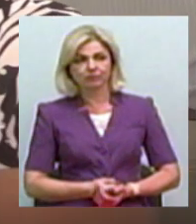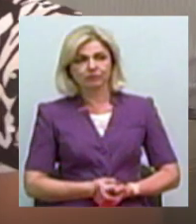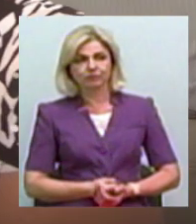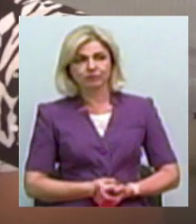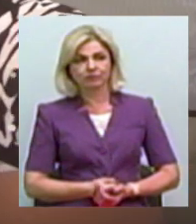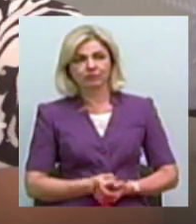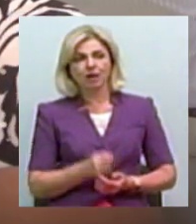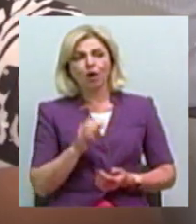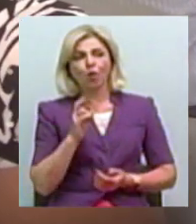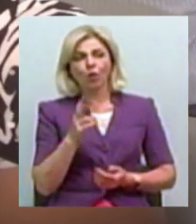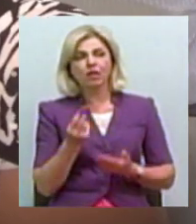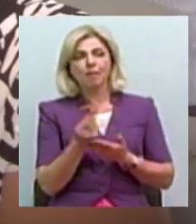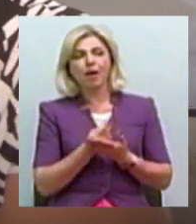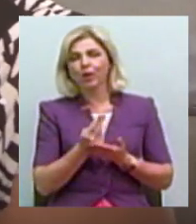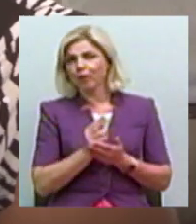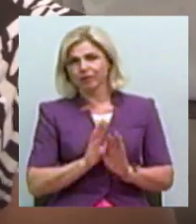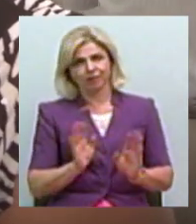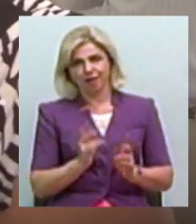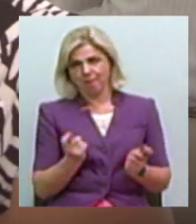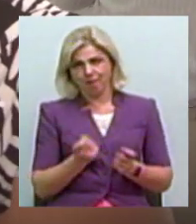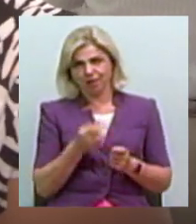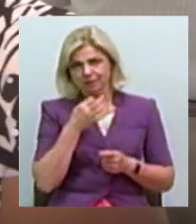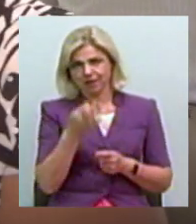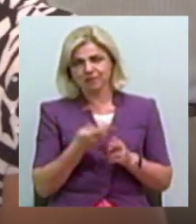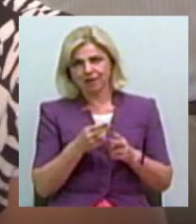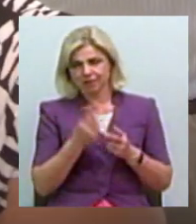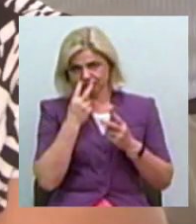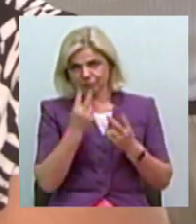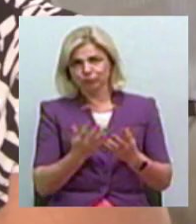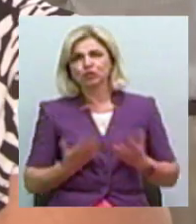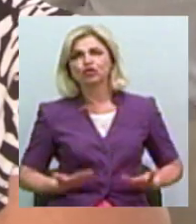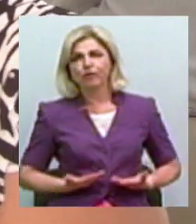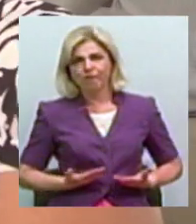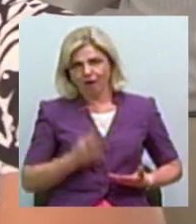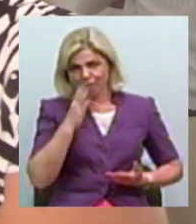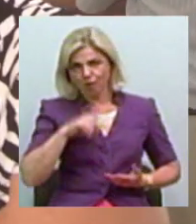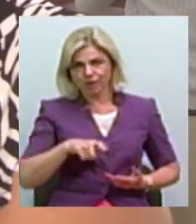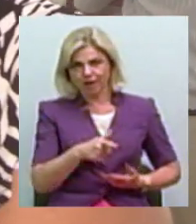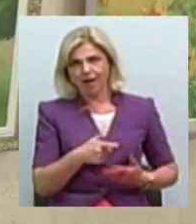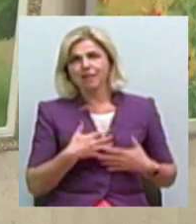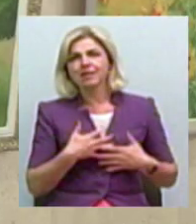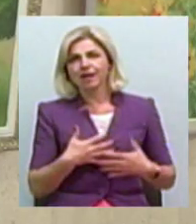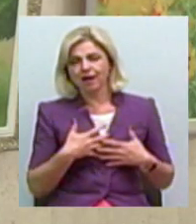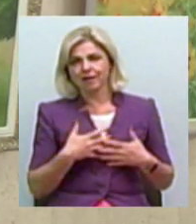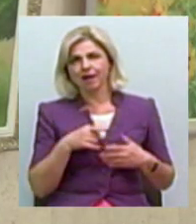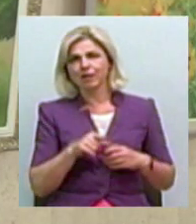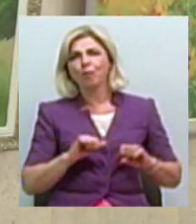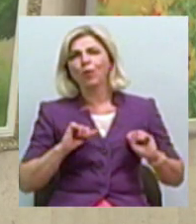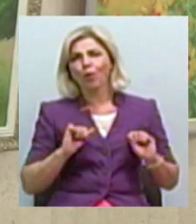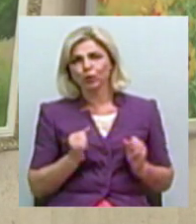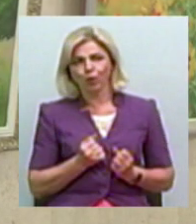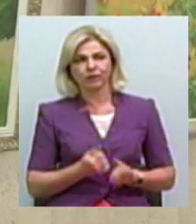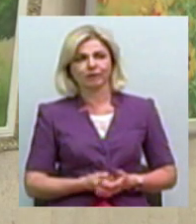малює, це мало сказати, просто відтворює він її на полотні. Вона жива в нього, вона дихає, вона прохолодна.